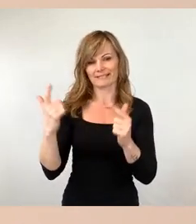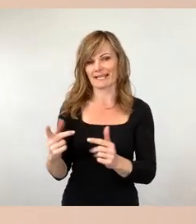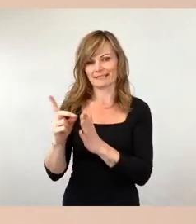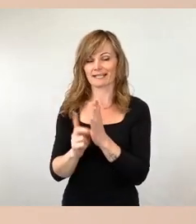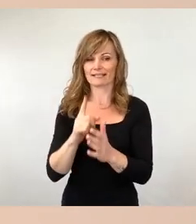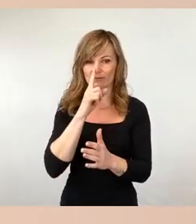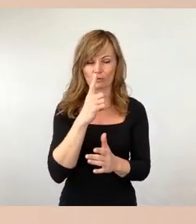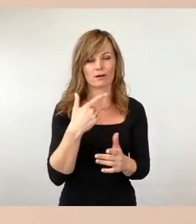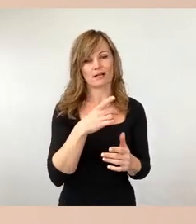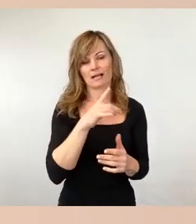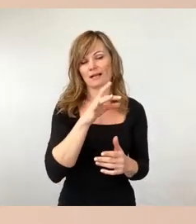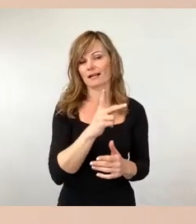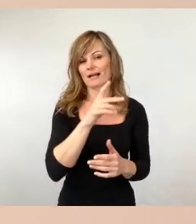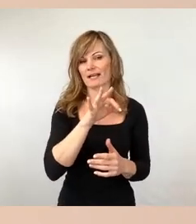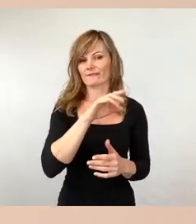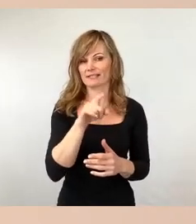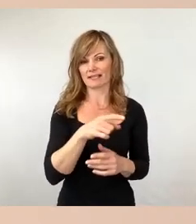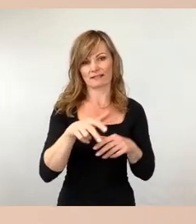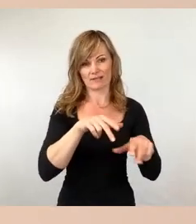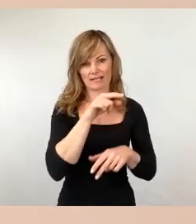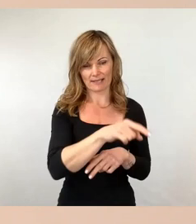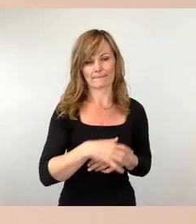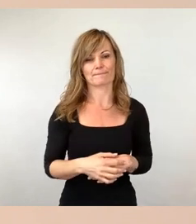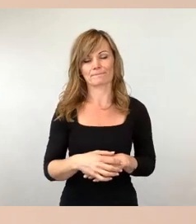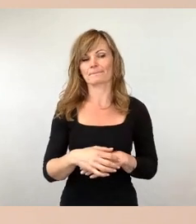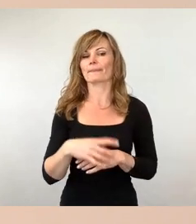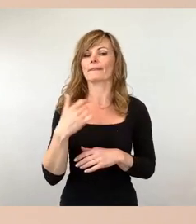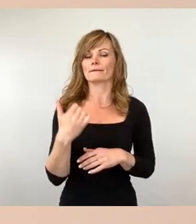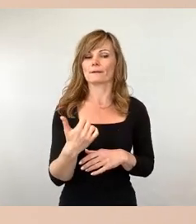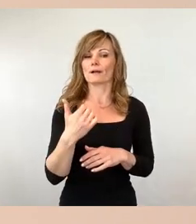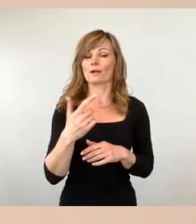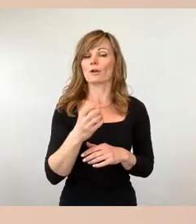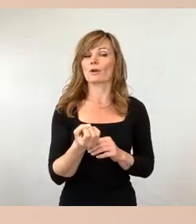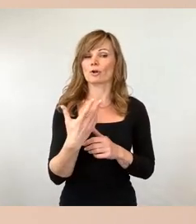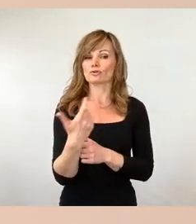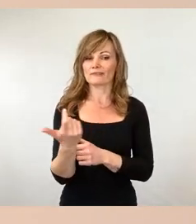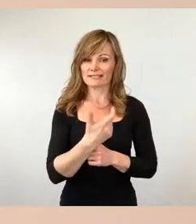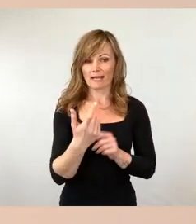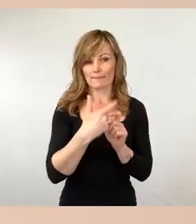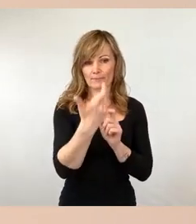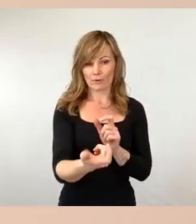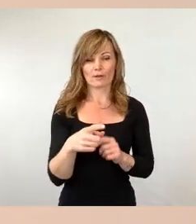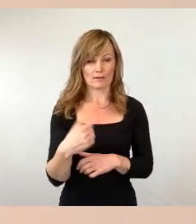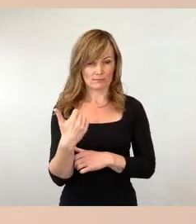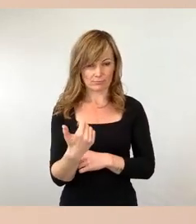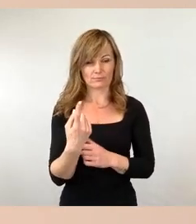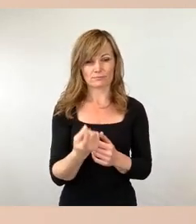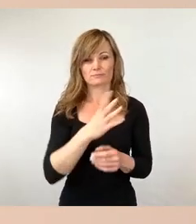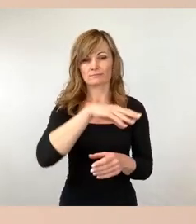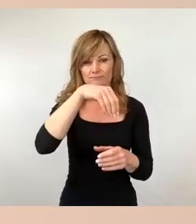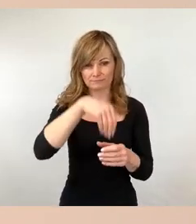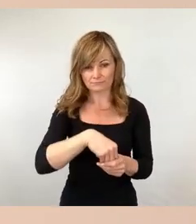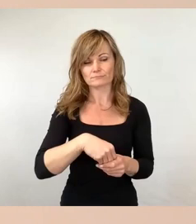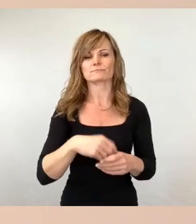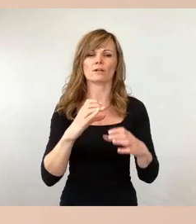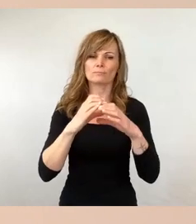Pegelzählstelle auf der Loschwitzer Brücke, die den Kfz-Verkehr inklusive Linienbus in